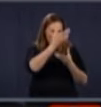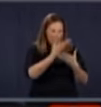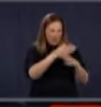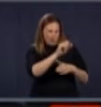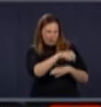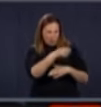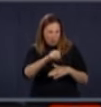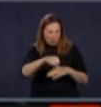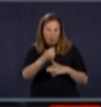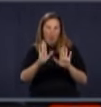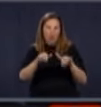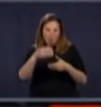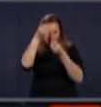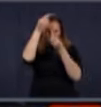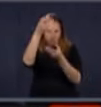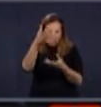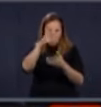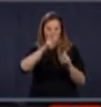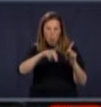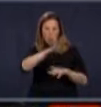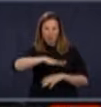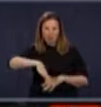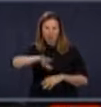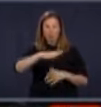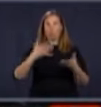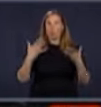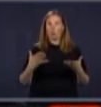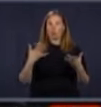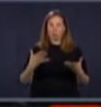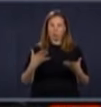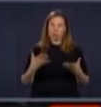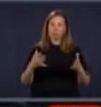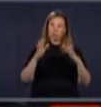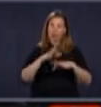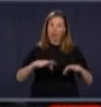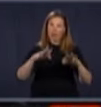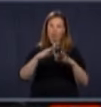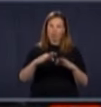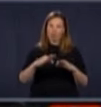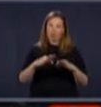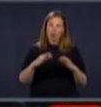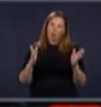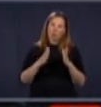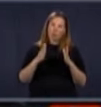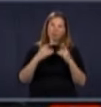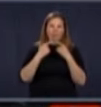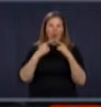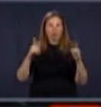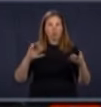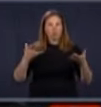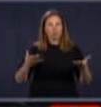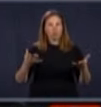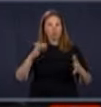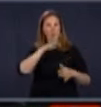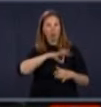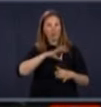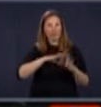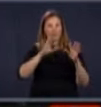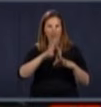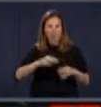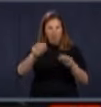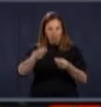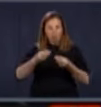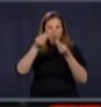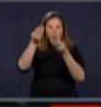que je veux dire aujourd'hui, et c'est pour ça que je tenais, nous tenions à faire cette annonce-là, c'est de dire à la population,